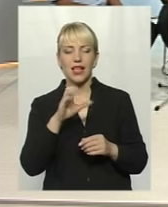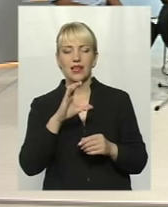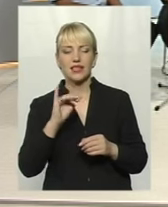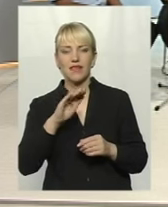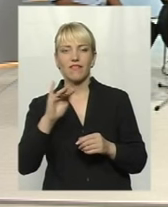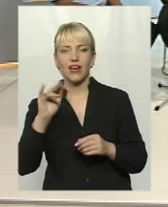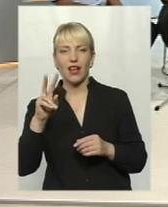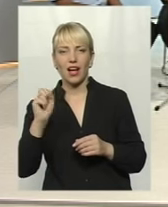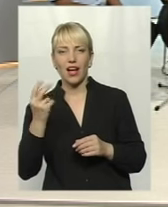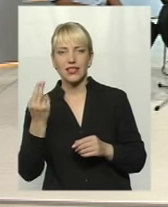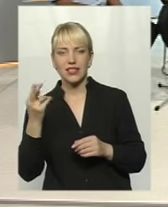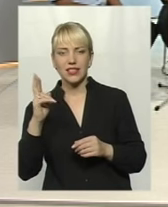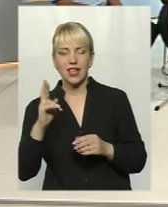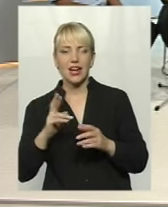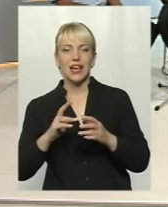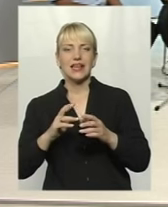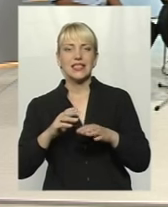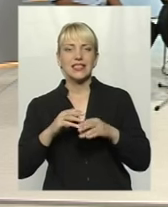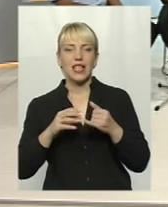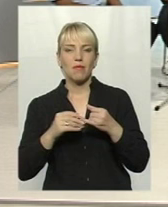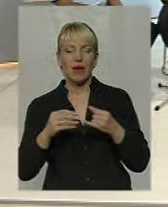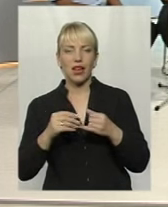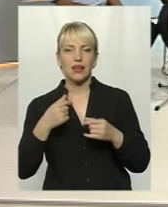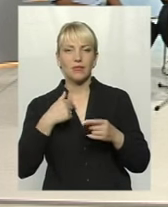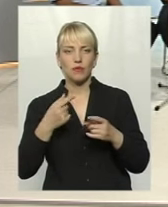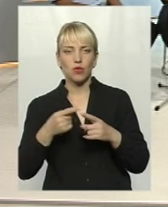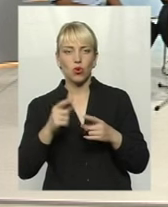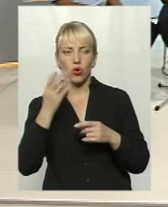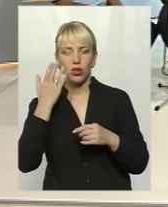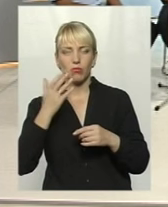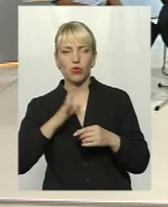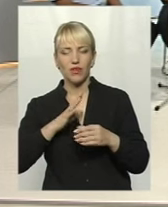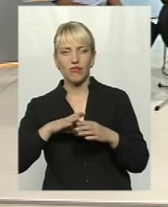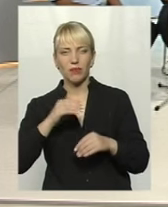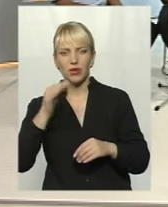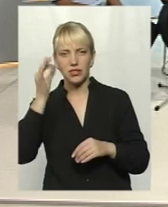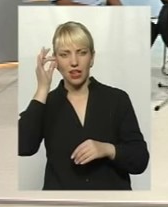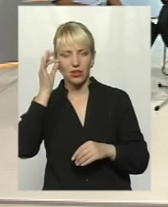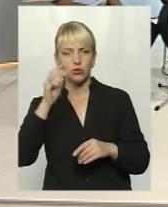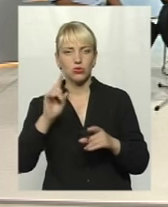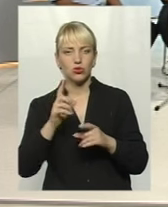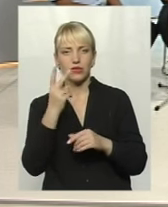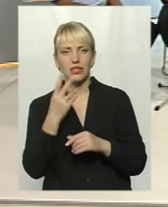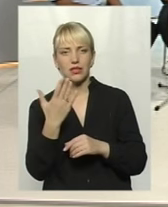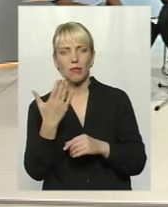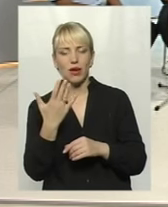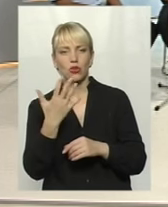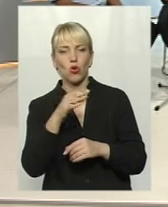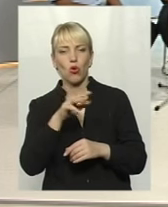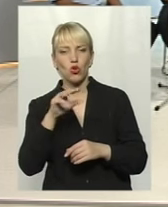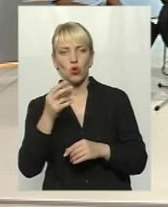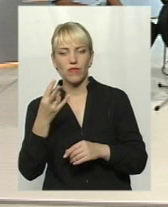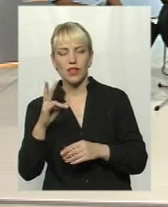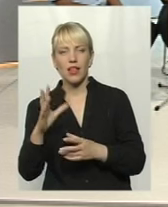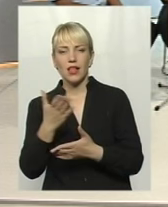От нам 8 місяців, коли в нас були вибори? 25 жовтня. З 25 жовтня нам